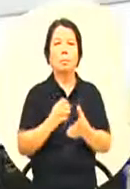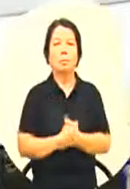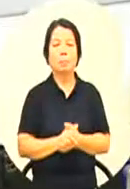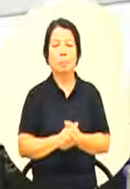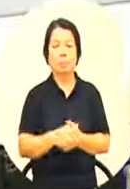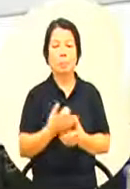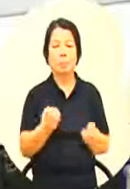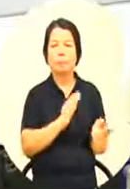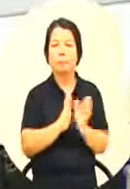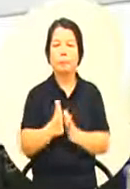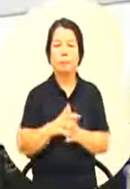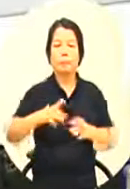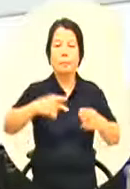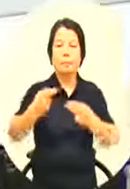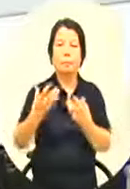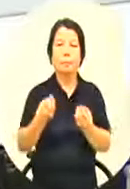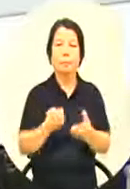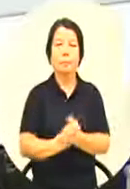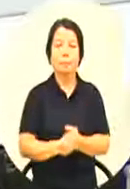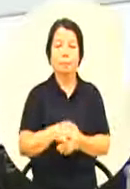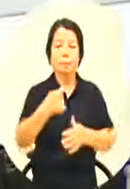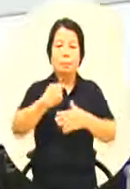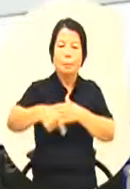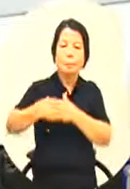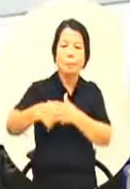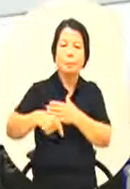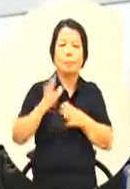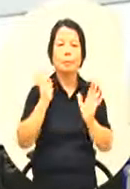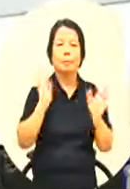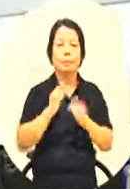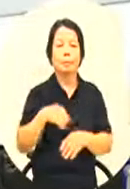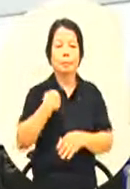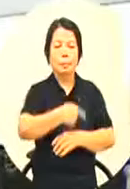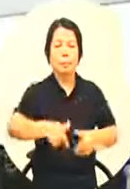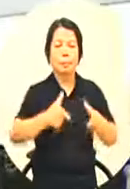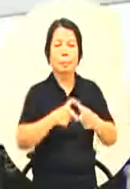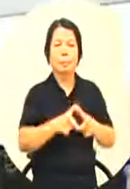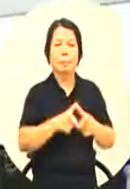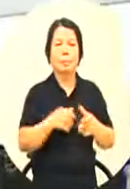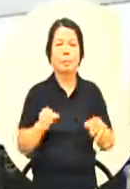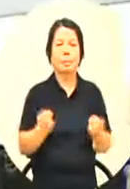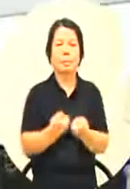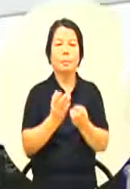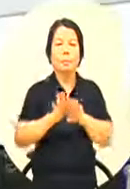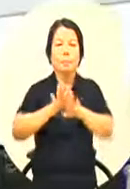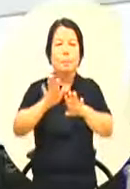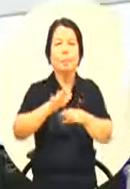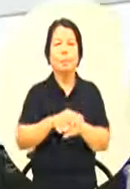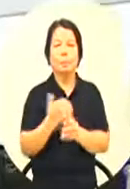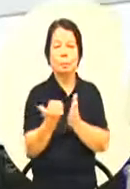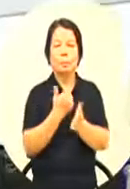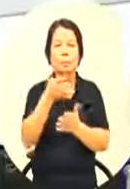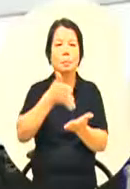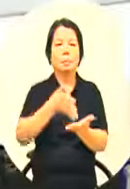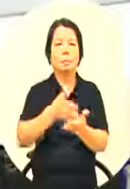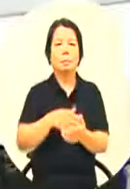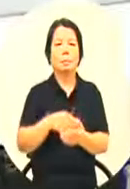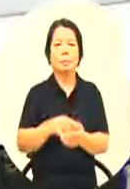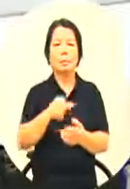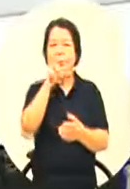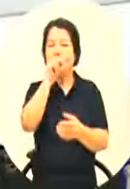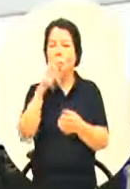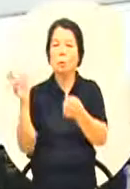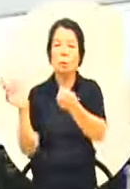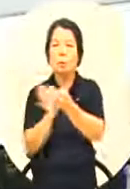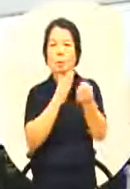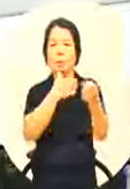又没有办法改善那才是伤害小朋友的一个身心发展那就像我刚刚提到的你打雨球 他们要